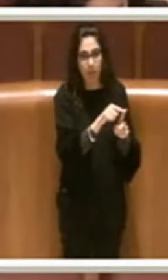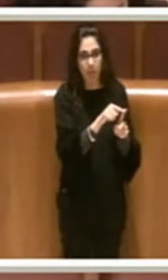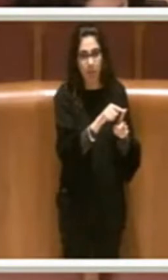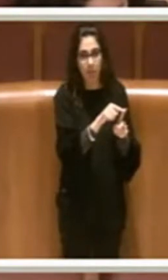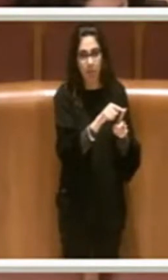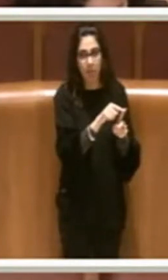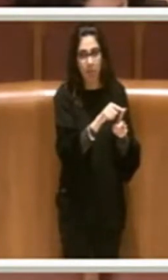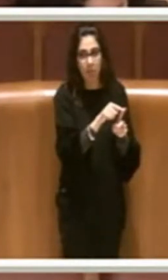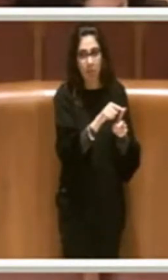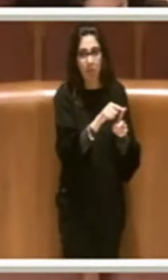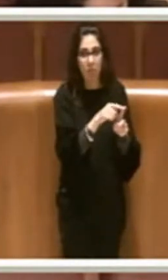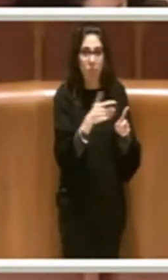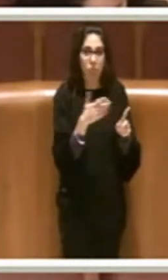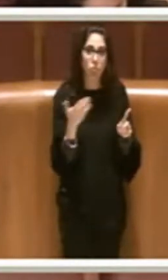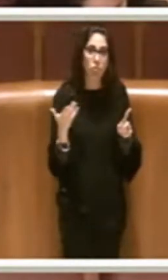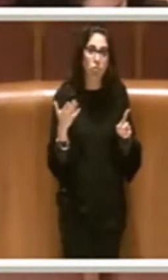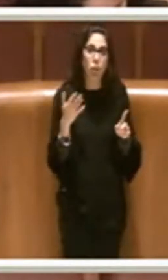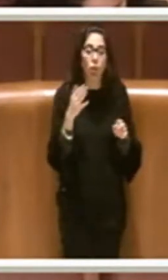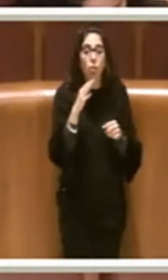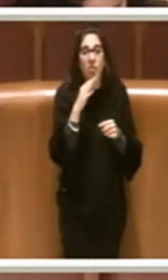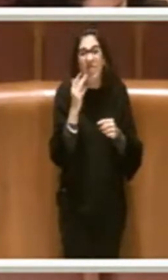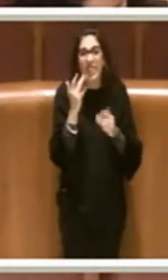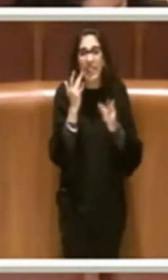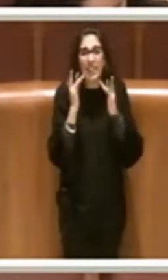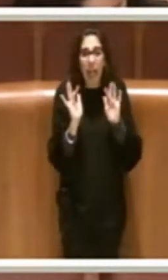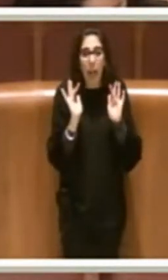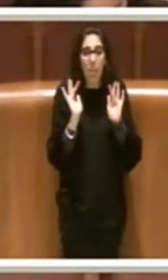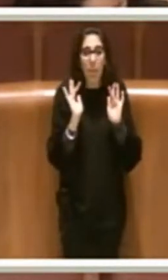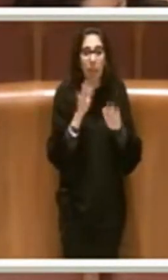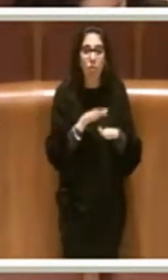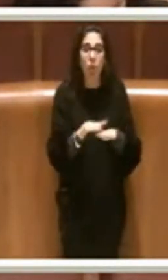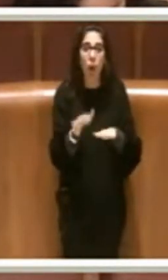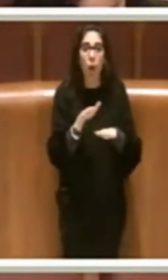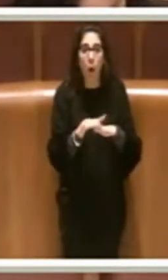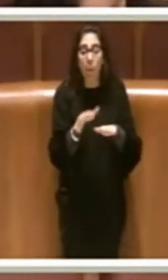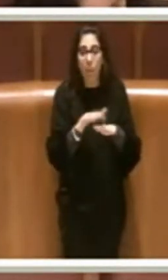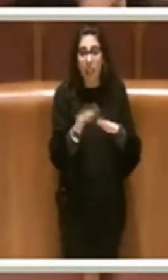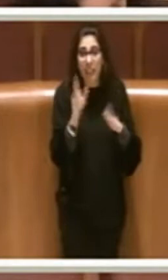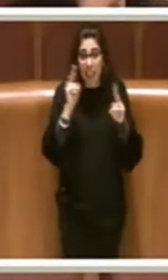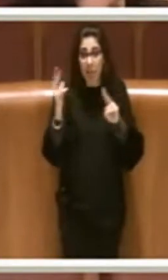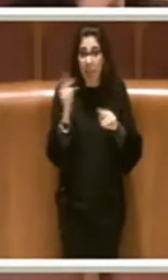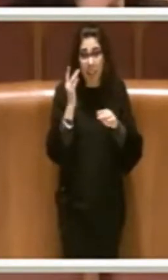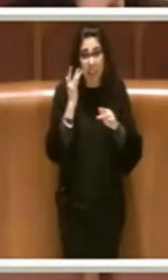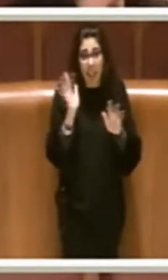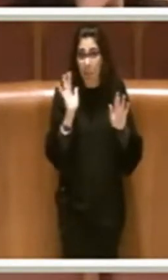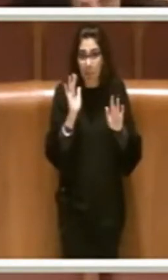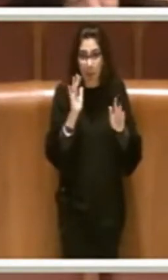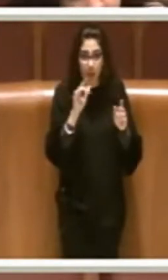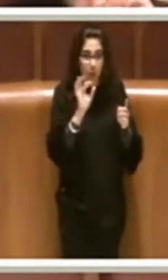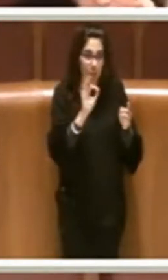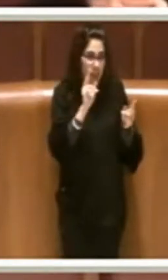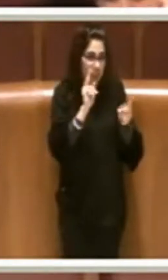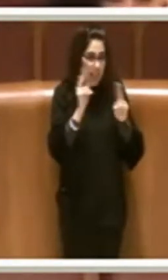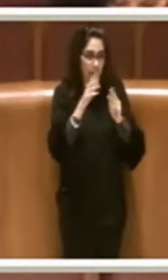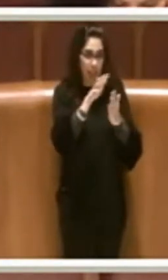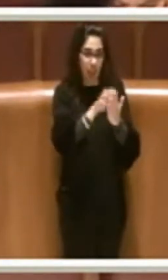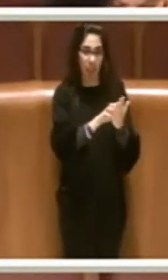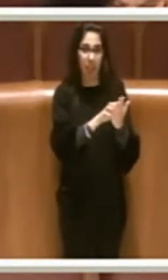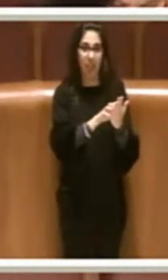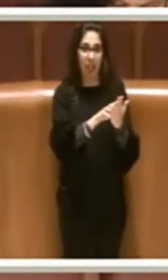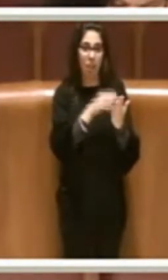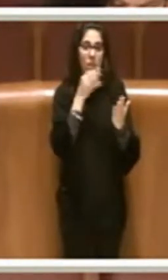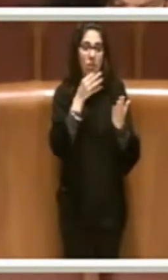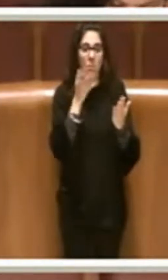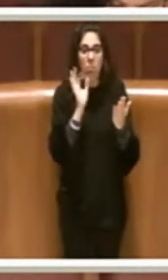competenza di interpretazione del testo e quindi di capacità di